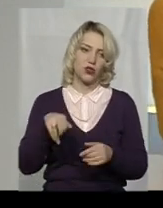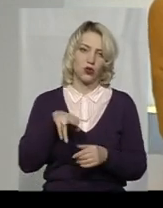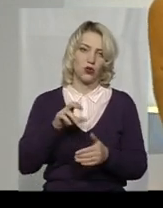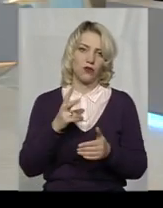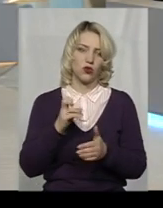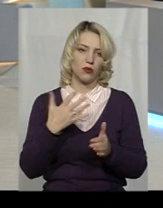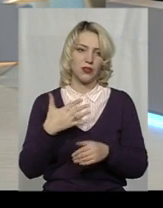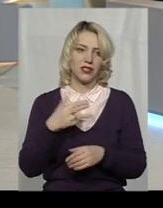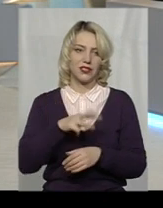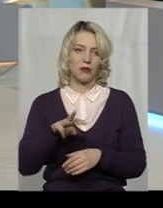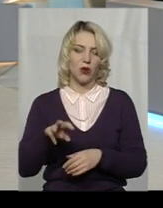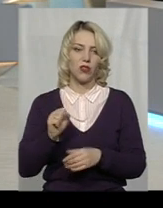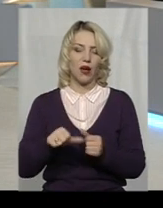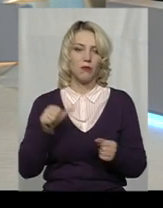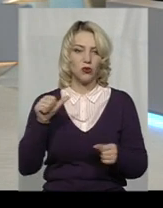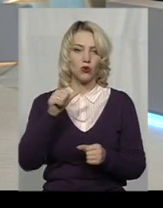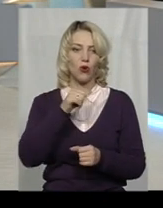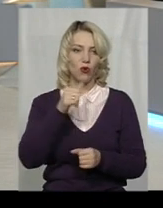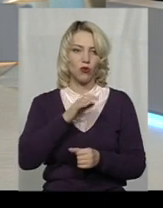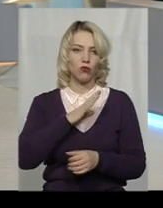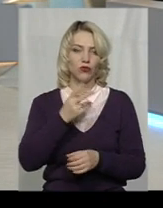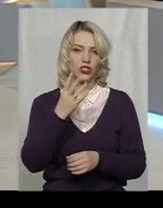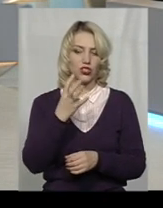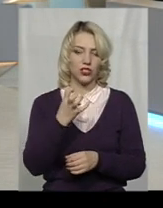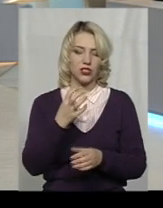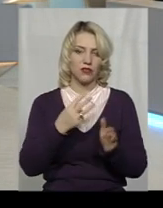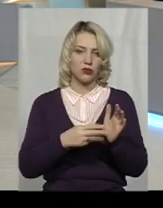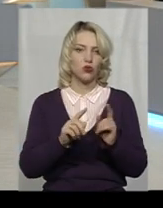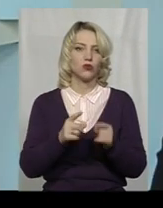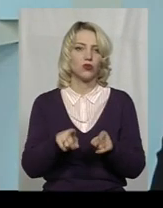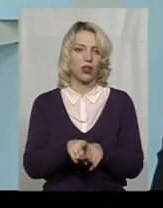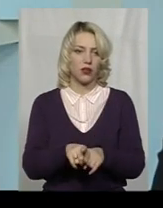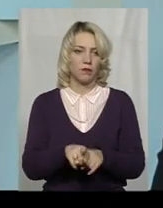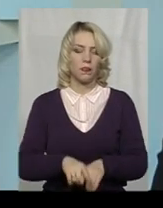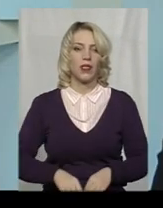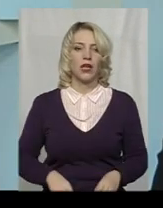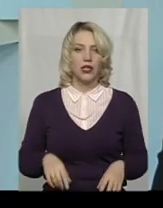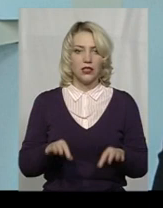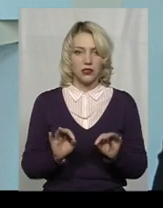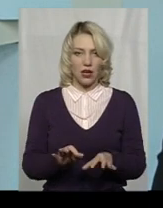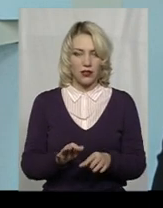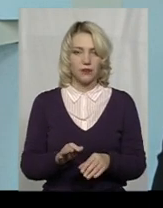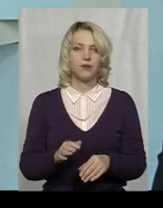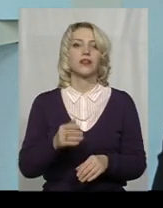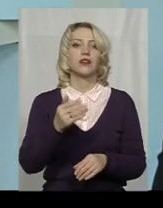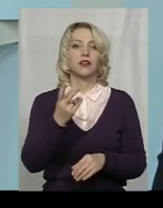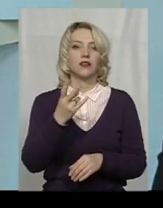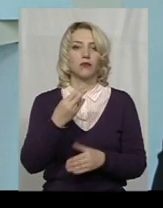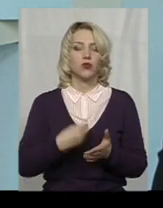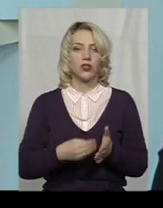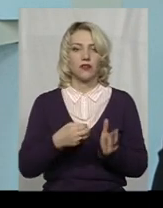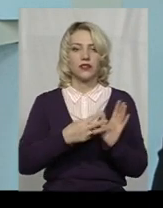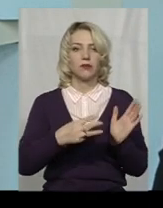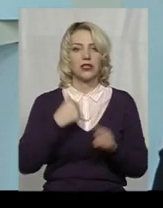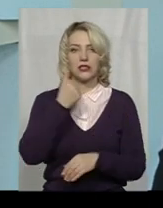мільйонів, так? А минулого був 470. Чому так? Так, в бюджеті на 2019 рік,